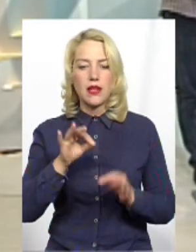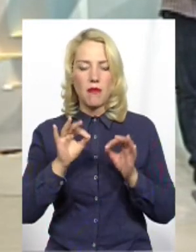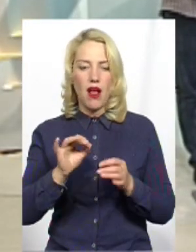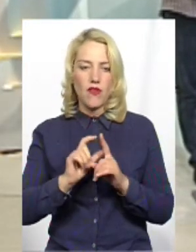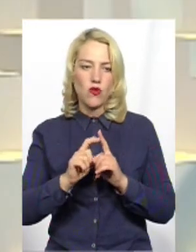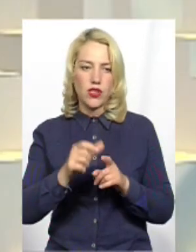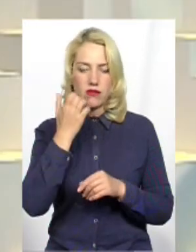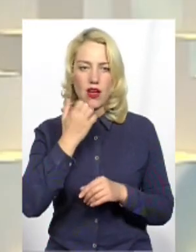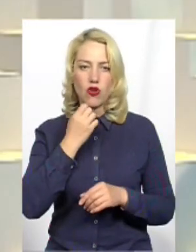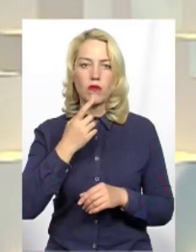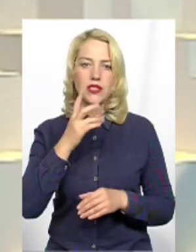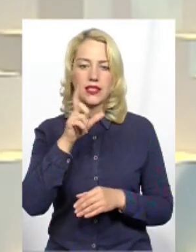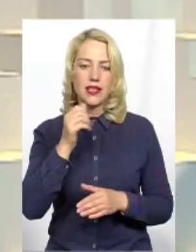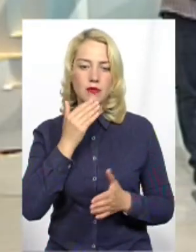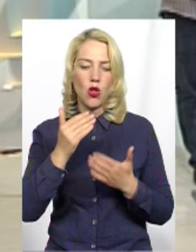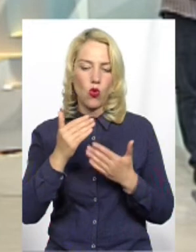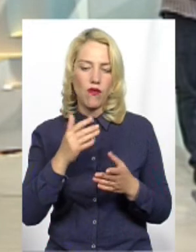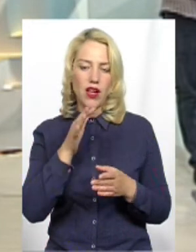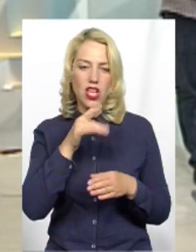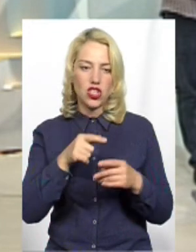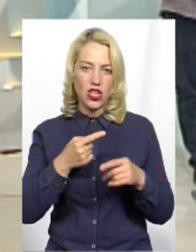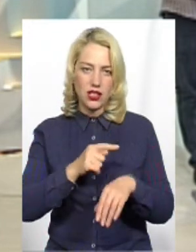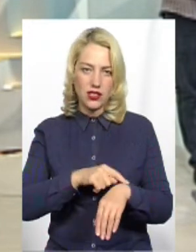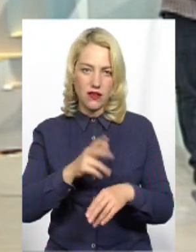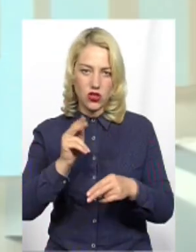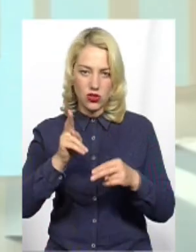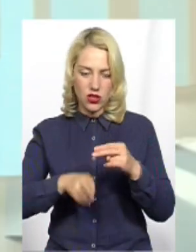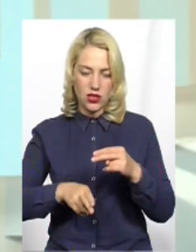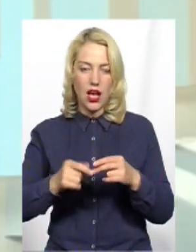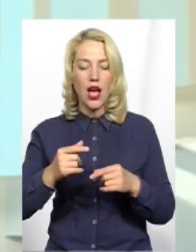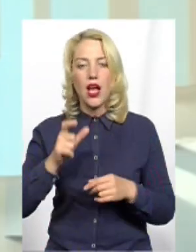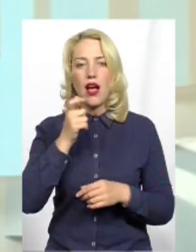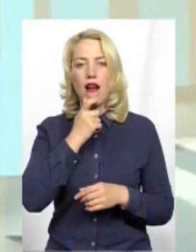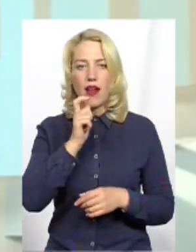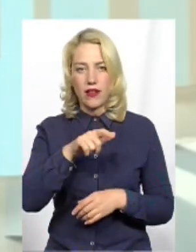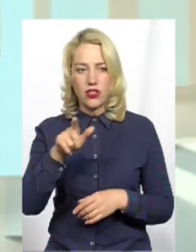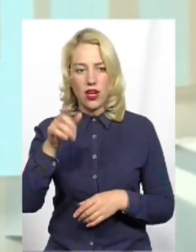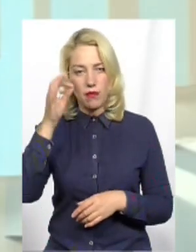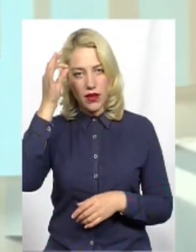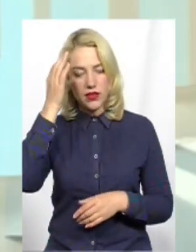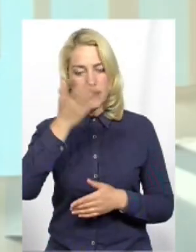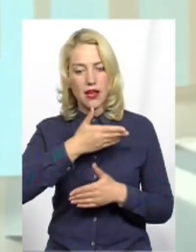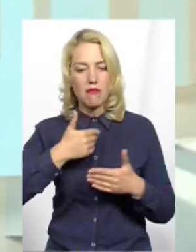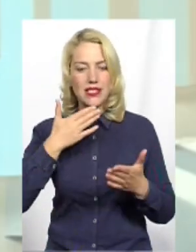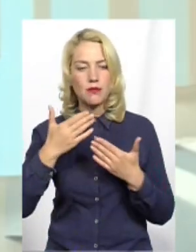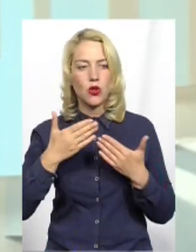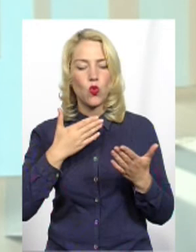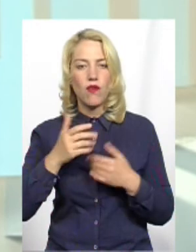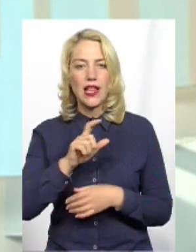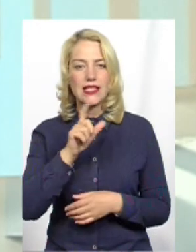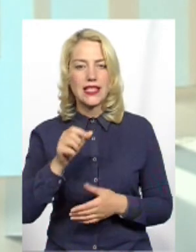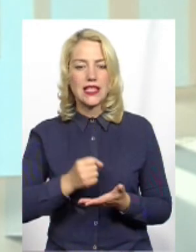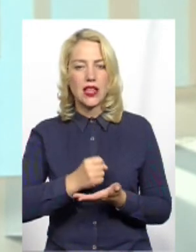Дякую вам за спілкування Час відведений для нас до біг кінця Глядачам і слухачам нагадаю Ми спілкувалися із